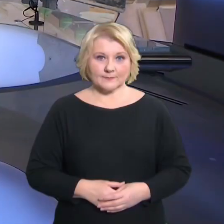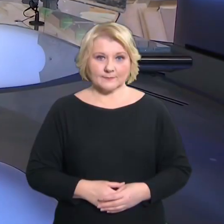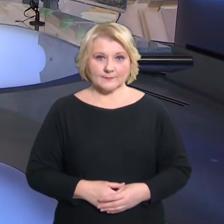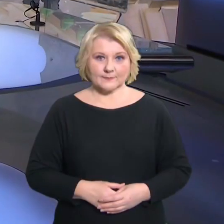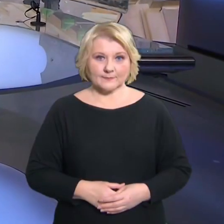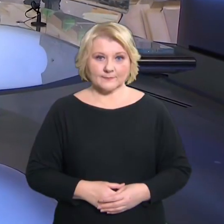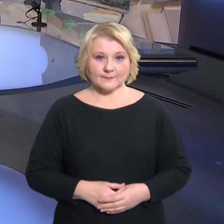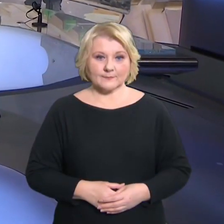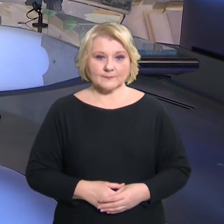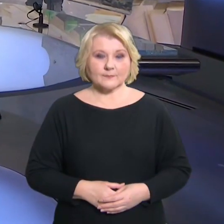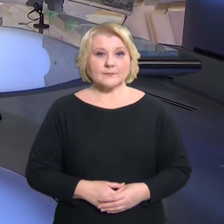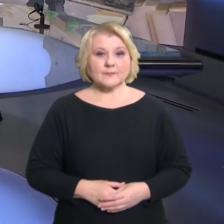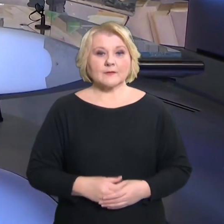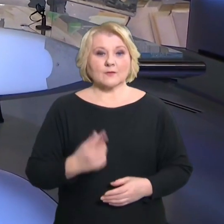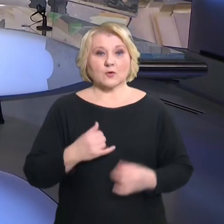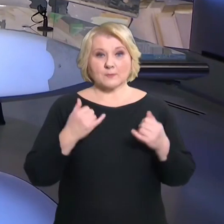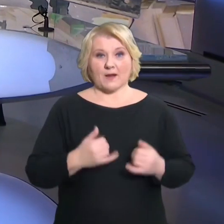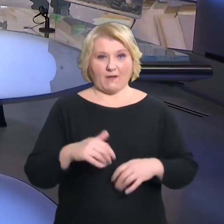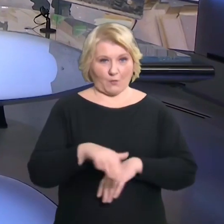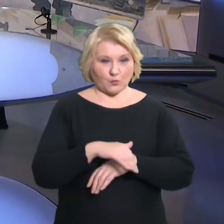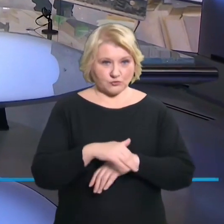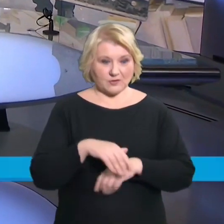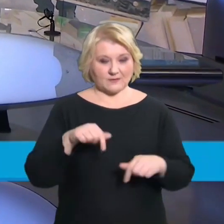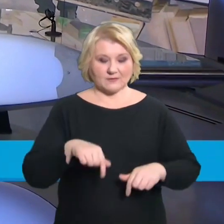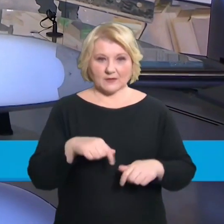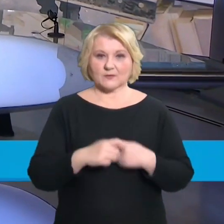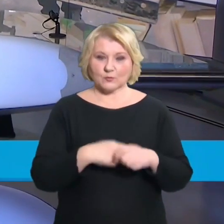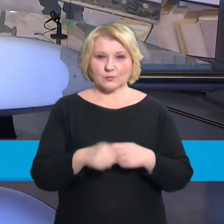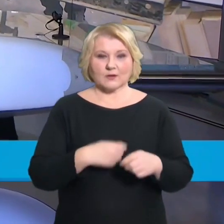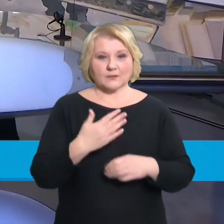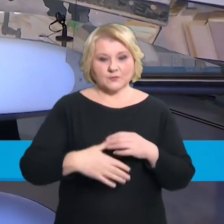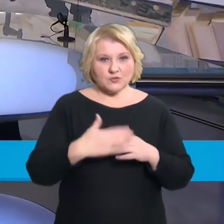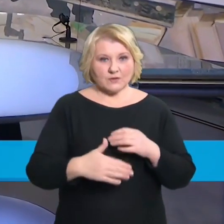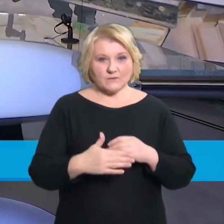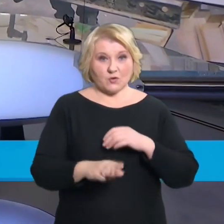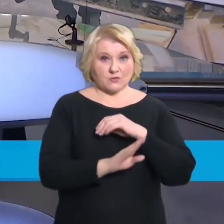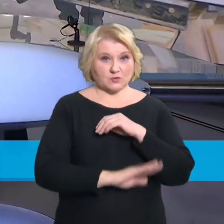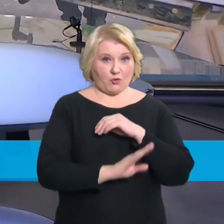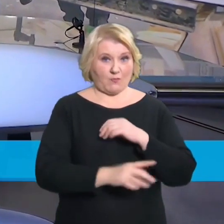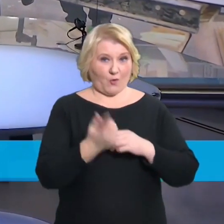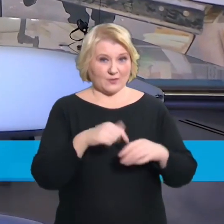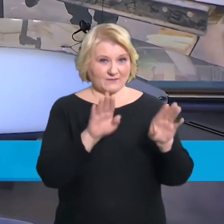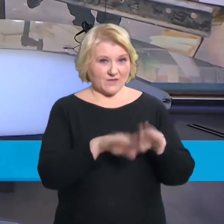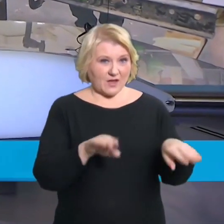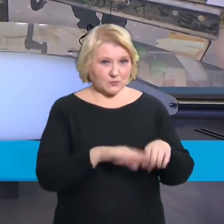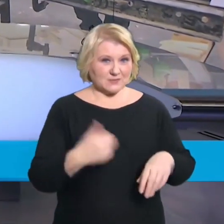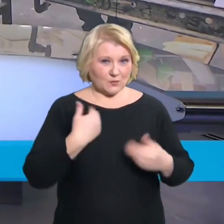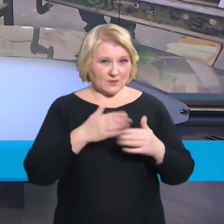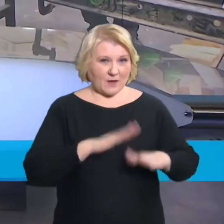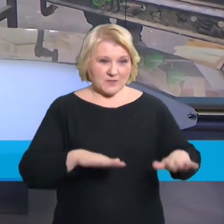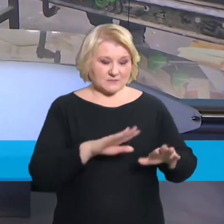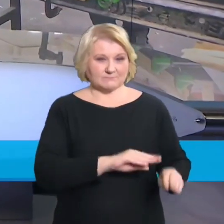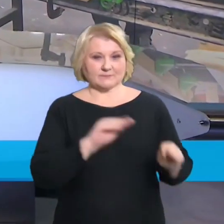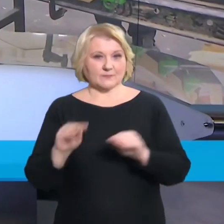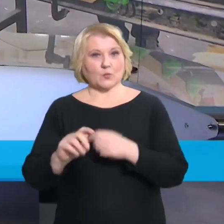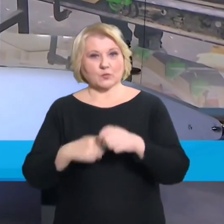Pod rukama pražských učňů se v těchto dnech mění dřevo z Vánočního stromu, který byl na staroměstském náměstí. Vzniká z